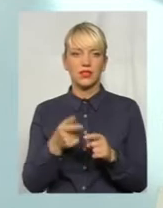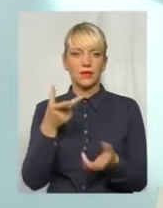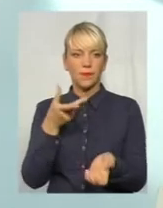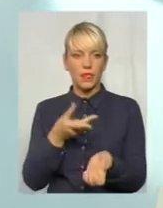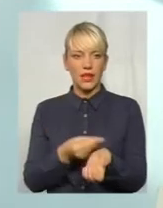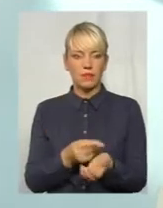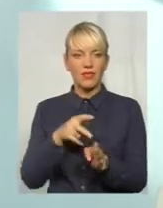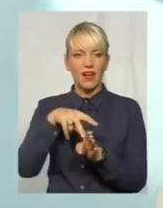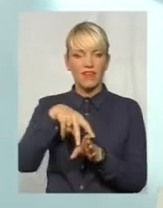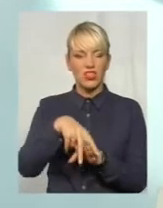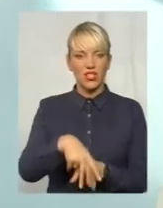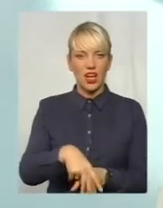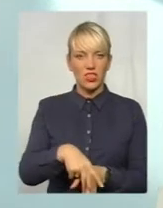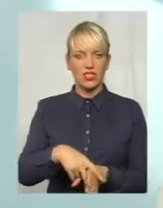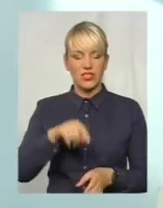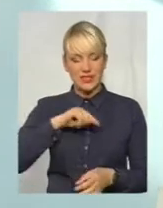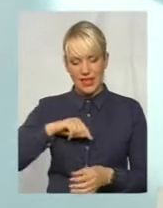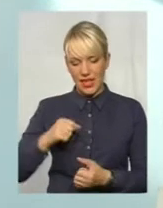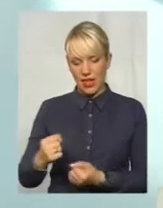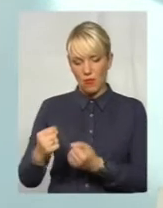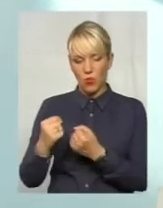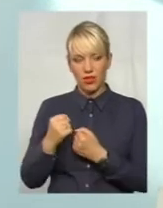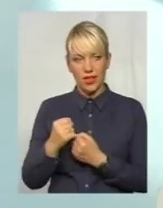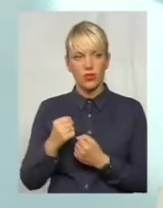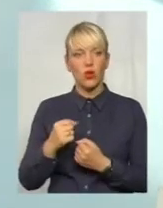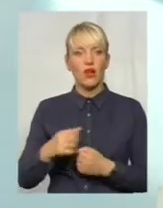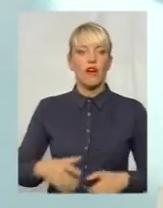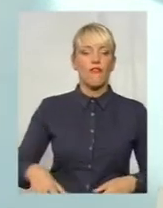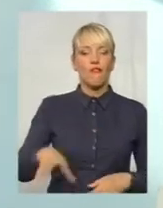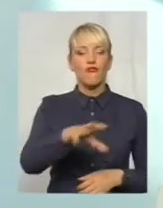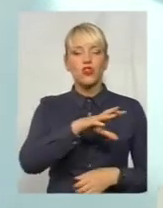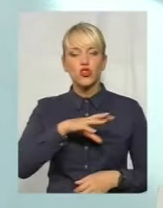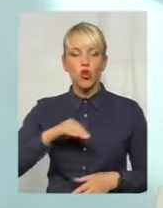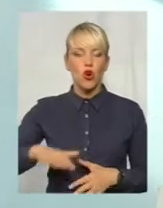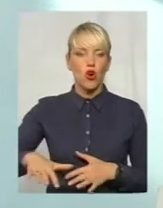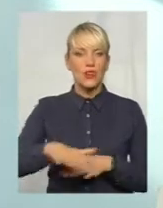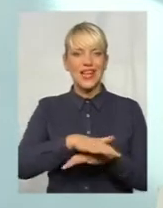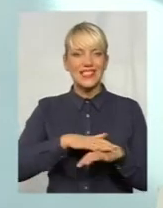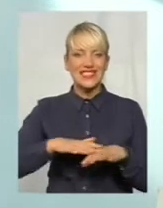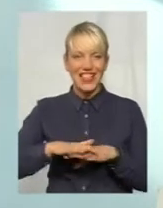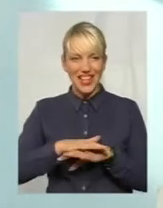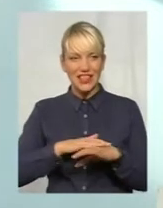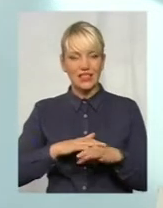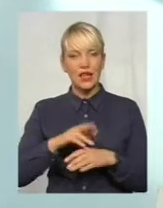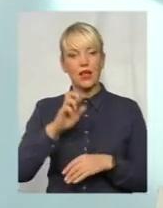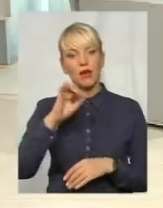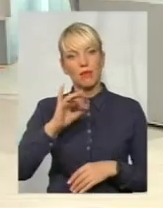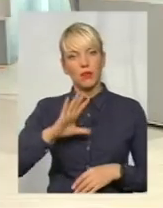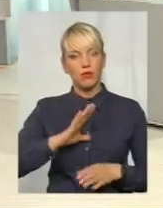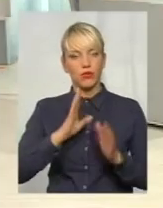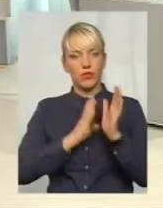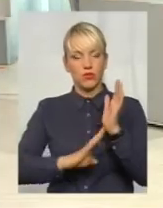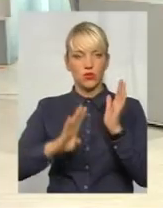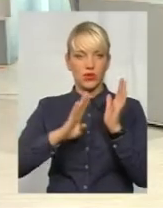навантаженість імунітету всього населення, або, як він називається, популяційний імунітет, складав близько 90